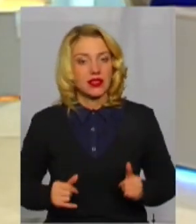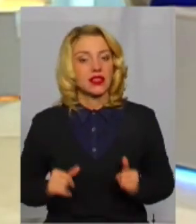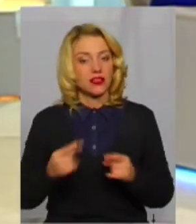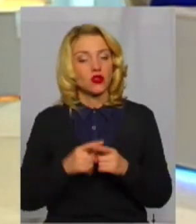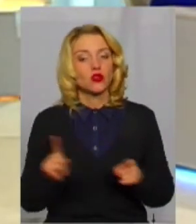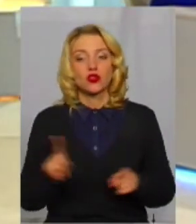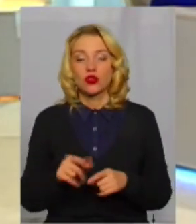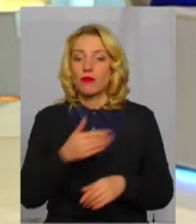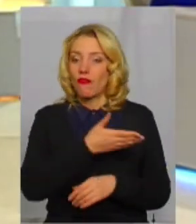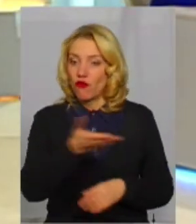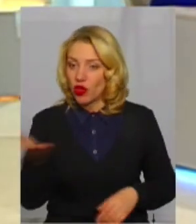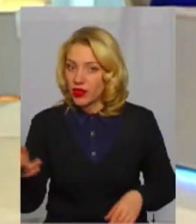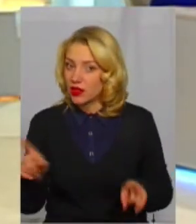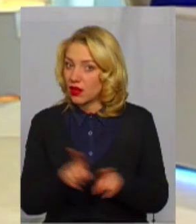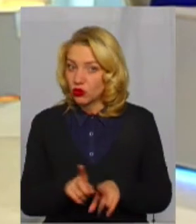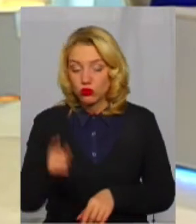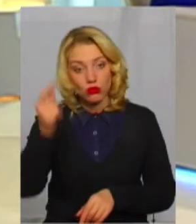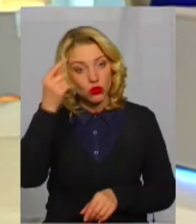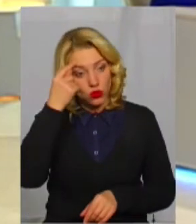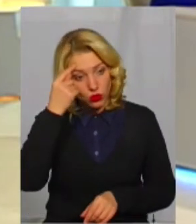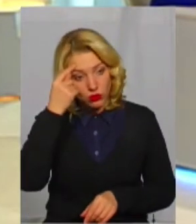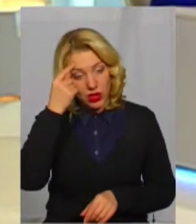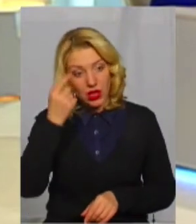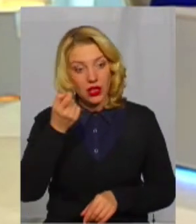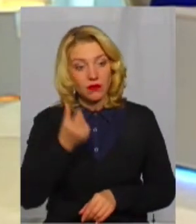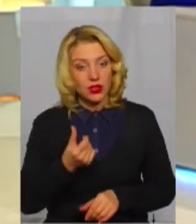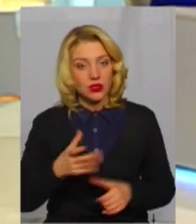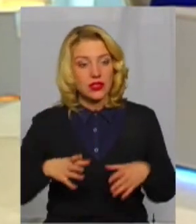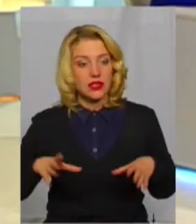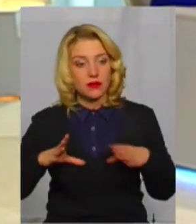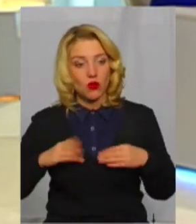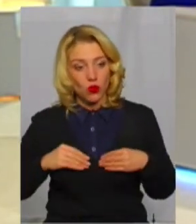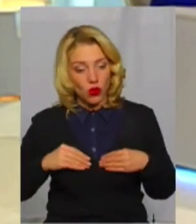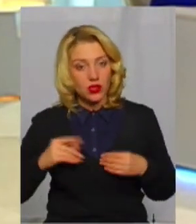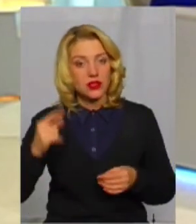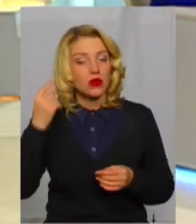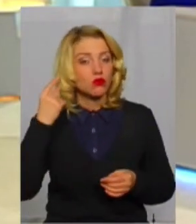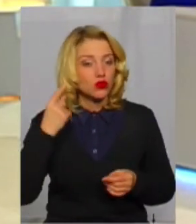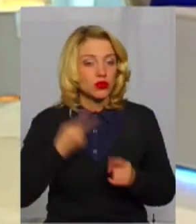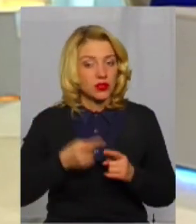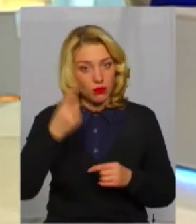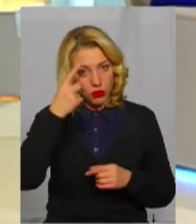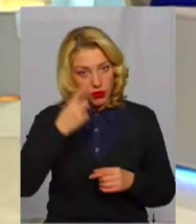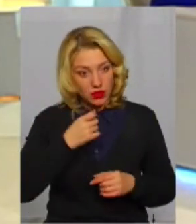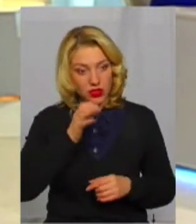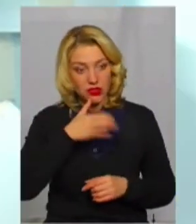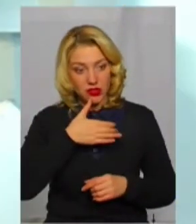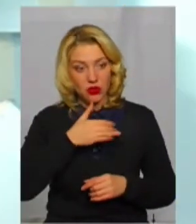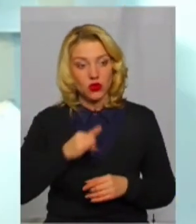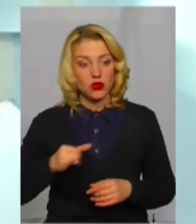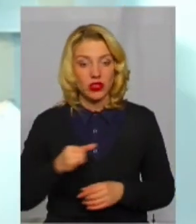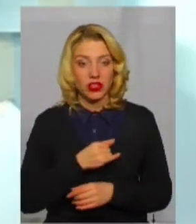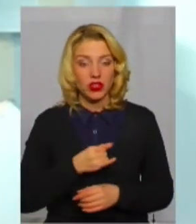того, щоб вони теж подумали, щоб вони трішечки заспокоїлись, почули оце попередження серйозне і